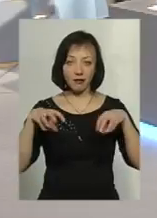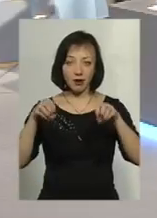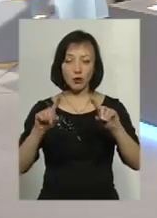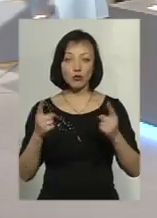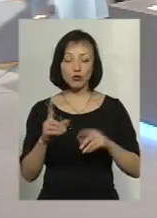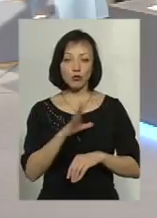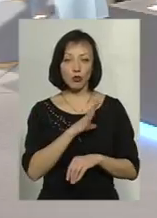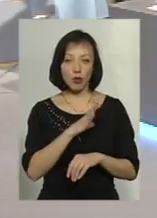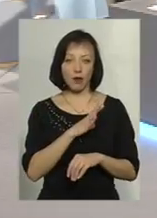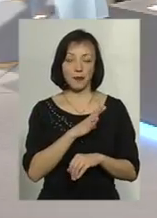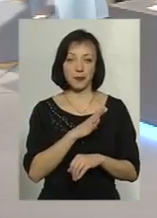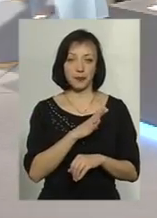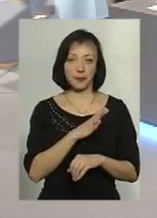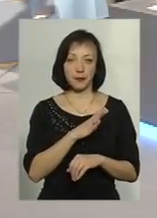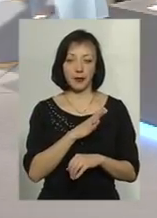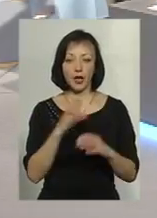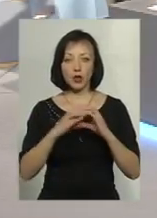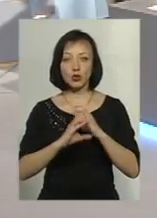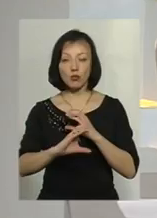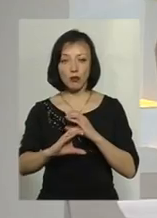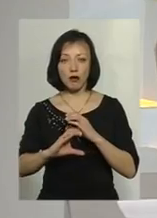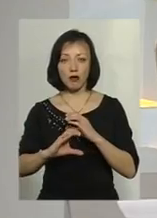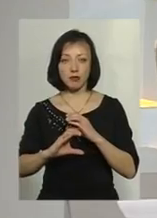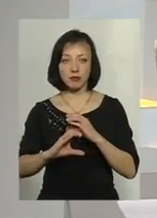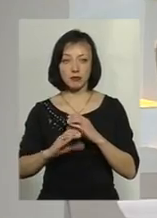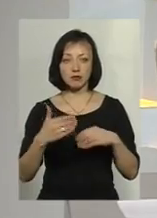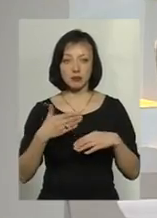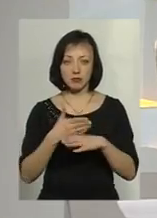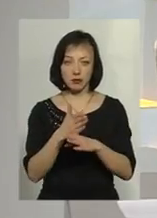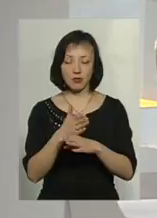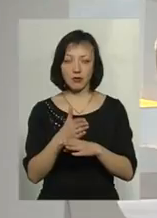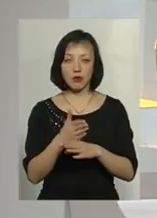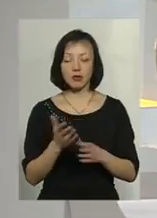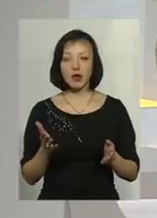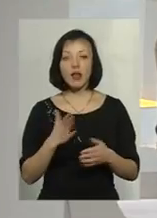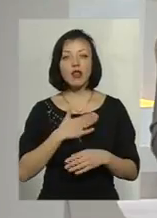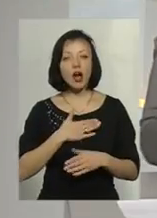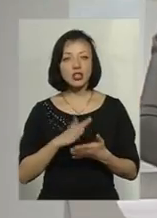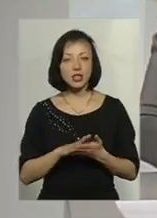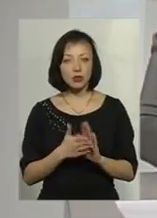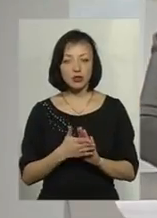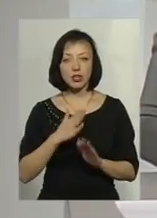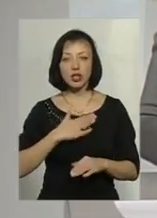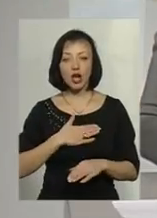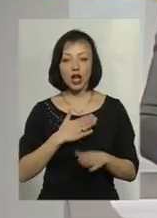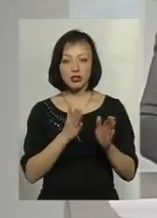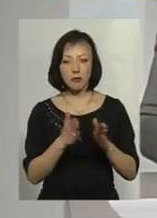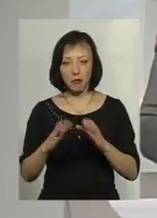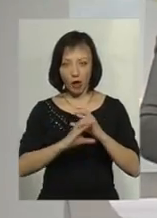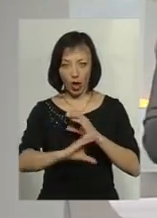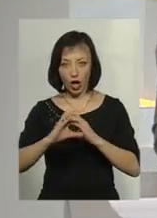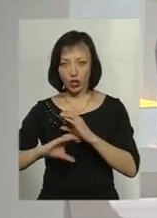була та труба розірвана. Наша ситуація, наші мережі на